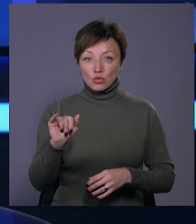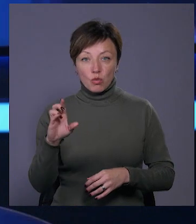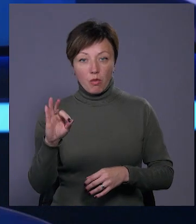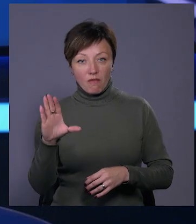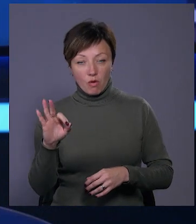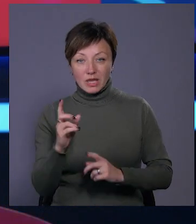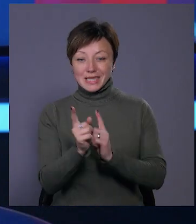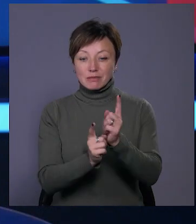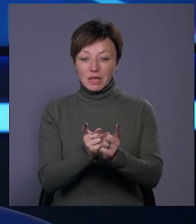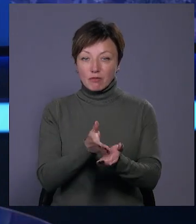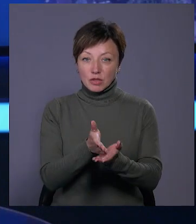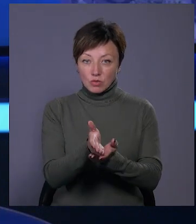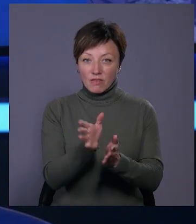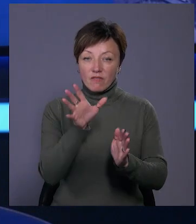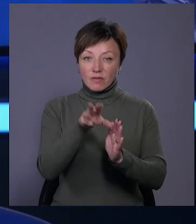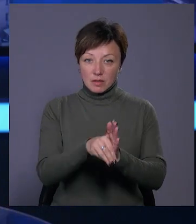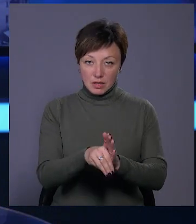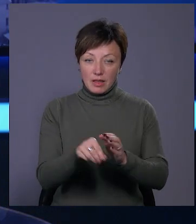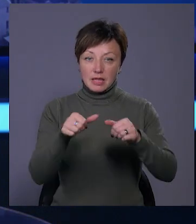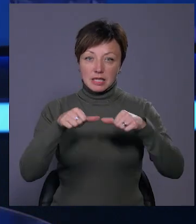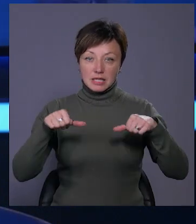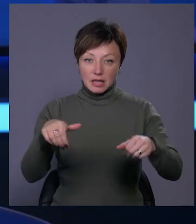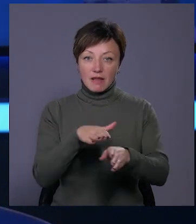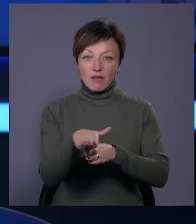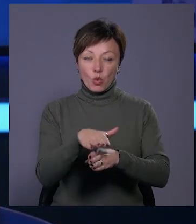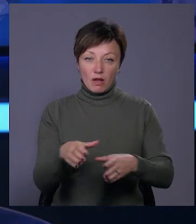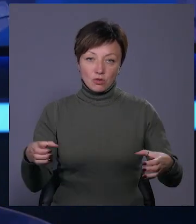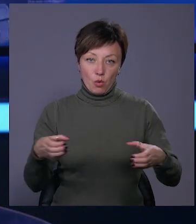Зміни у маршрут внесли на засіданні виконавчого комітету.